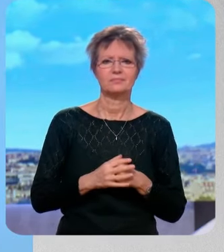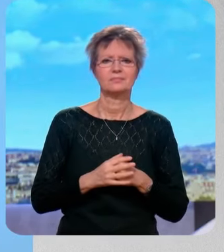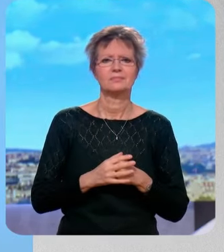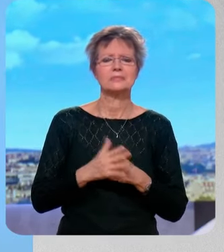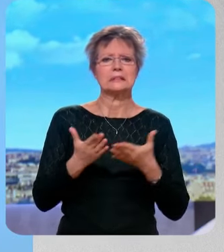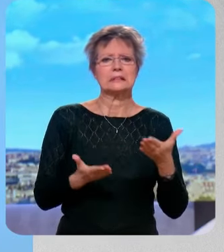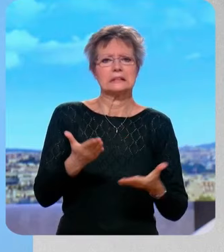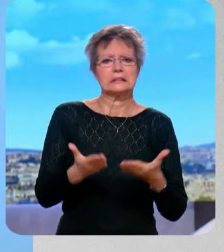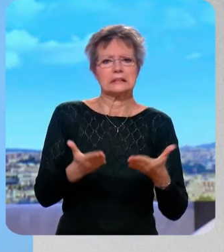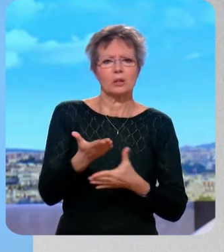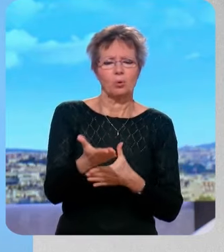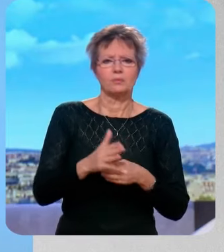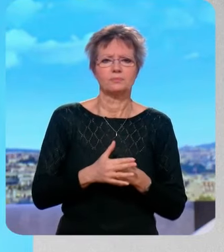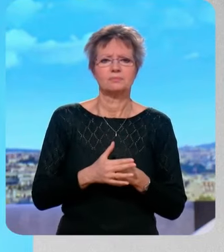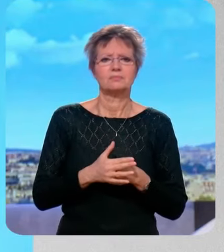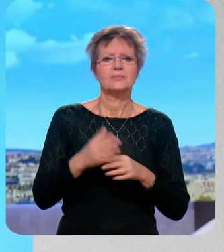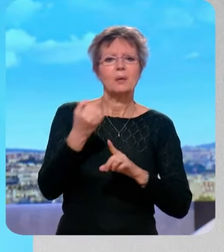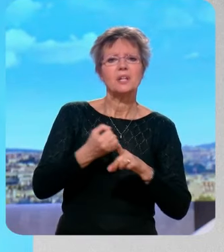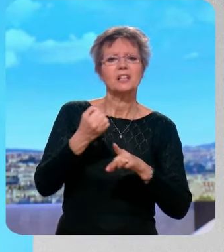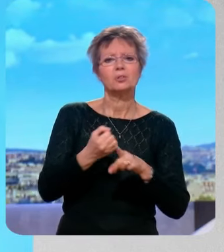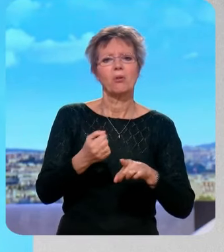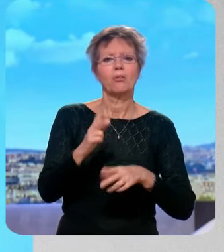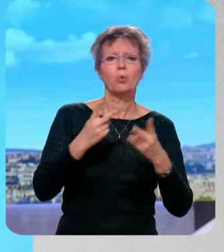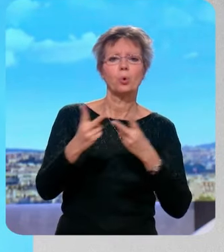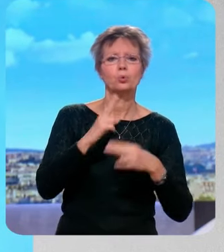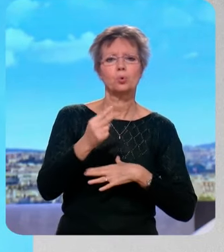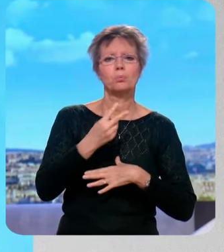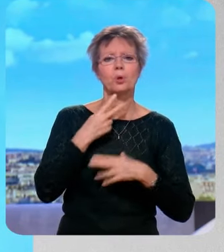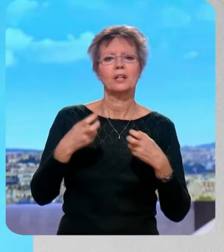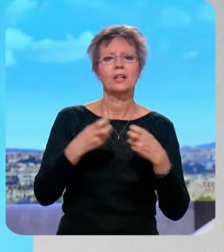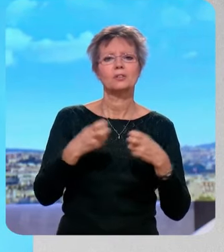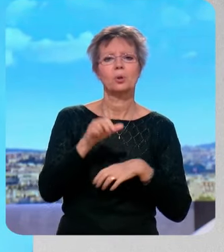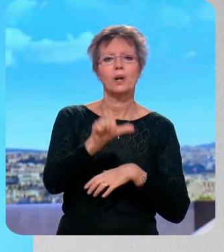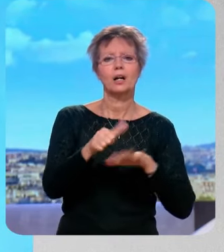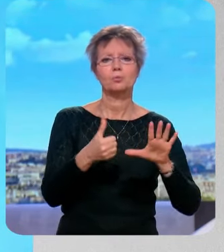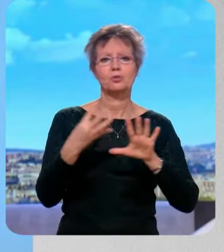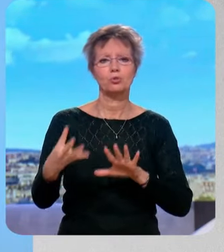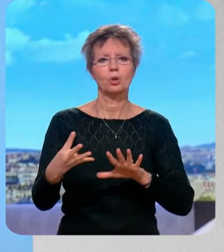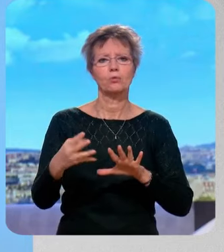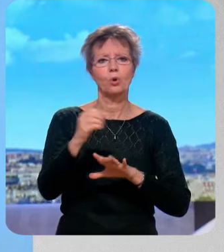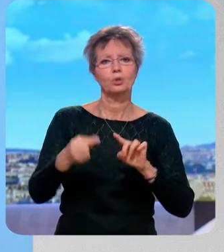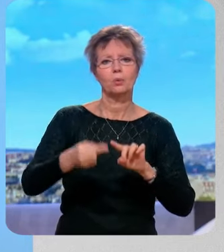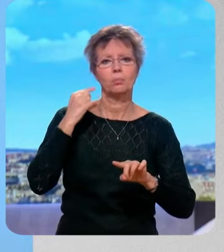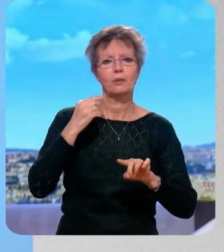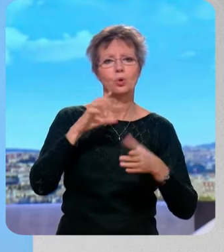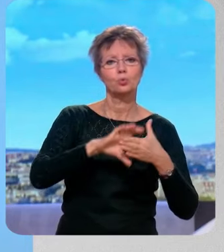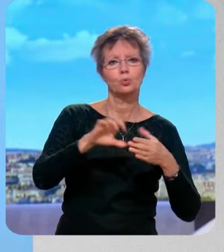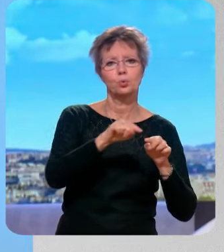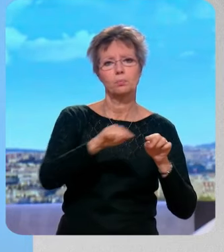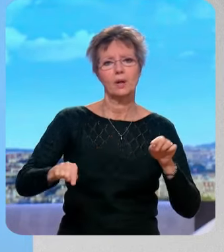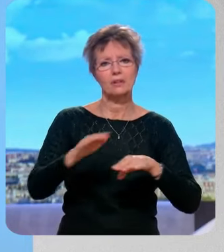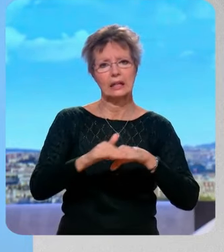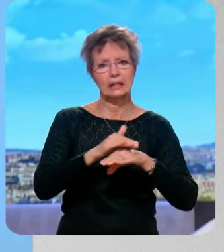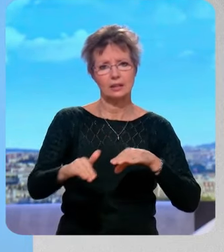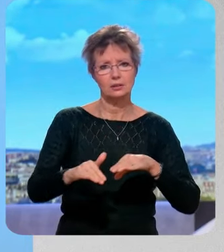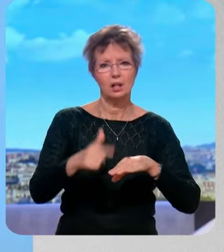entend beaucoup parler depuis quelques jours. Quand des zadistes bloquent une parcelle d'autoroutes, ça a été le cas sur l'A69 entre Toulouse et Tarnes en octobre dernier, ça a été démantelé en 24 heures,